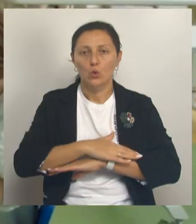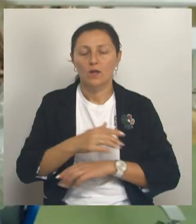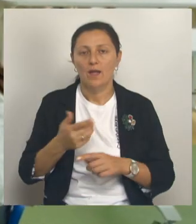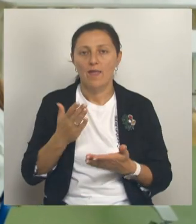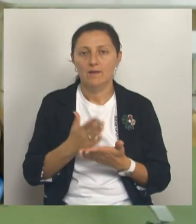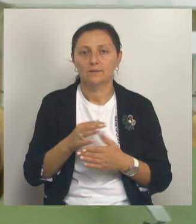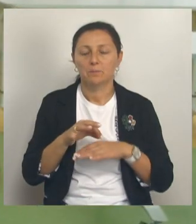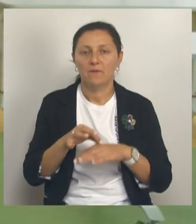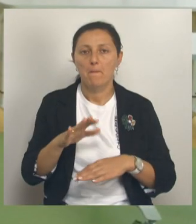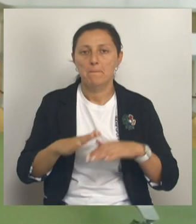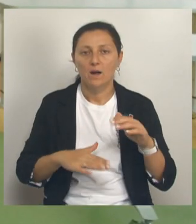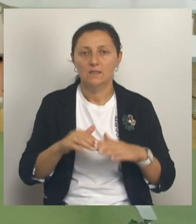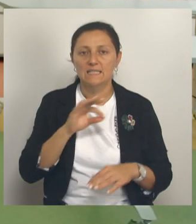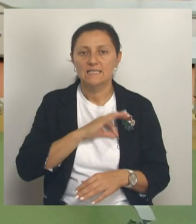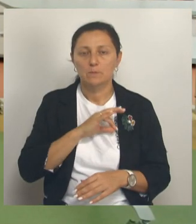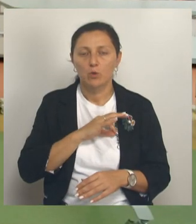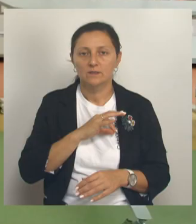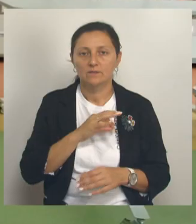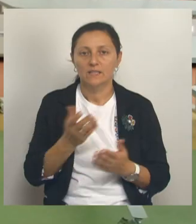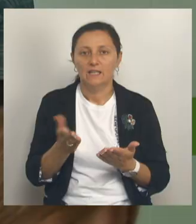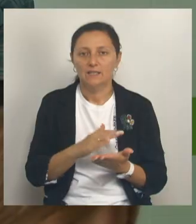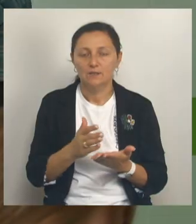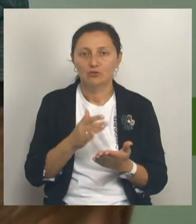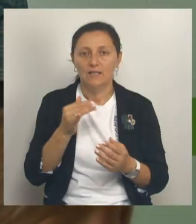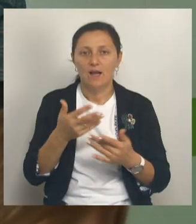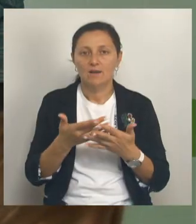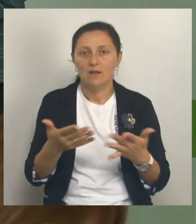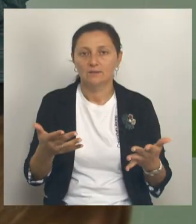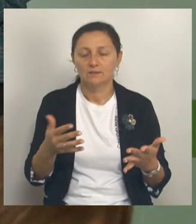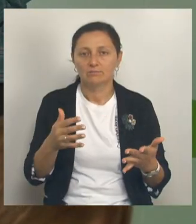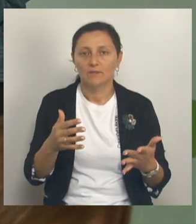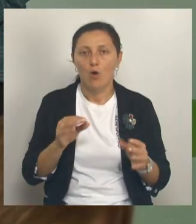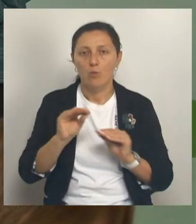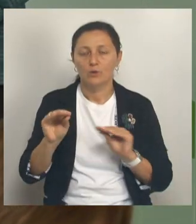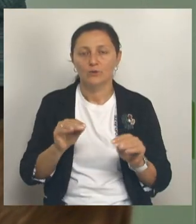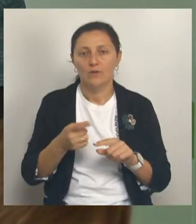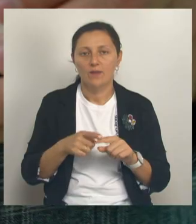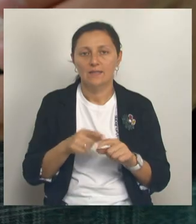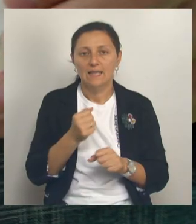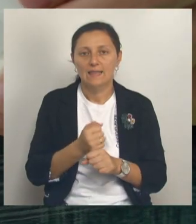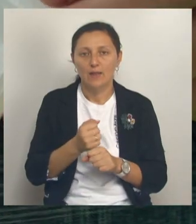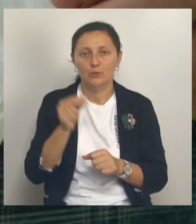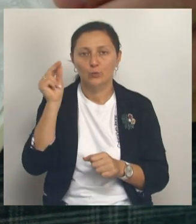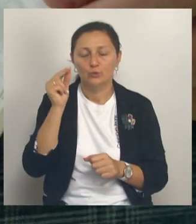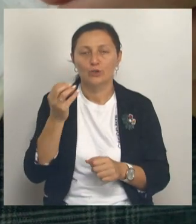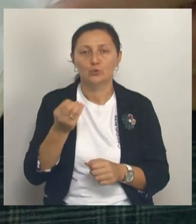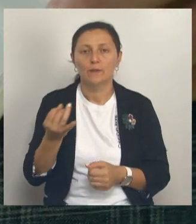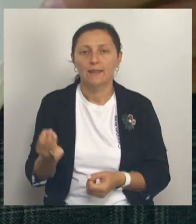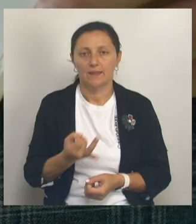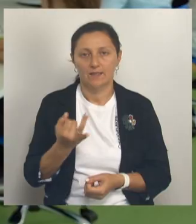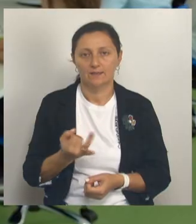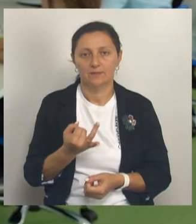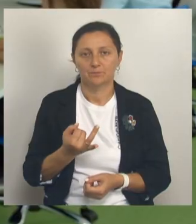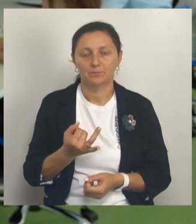практические задания, использование наглядных пособий и интерактивных элементов, которые делают весь процесс изучения еще интереснее.